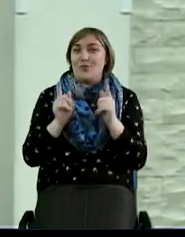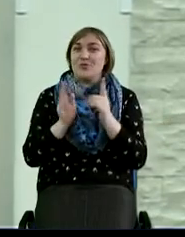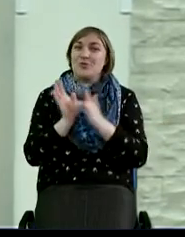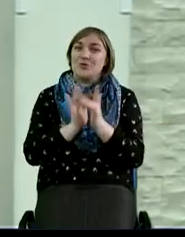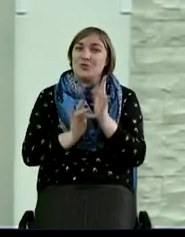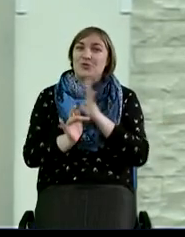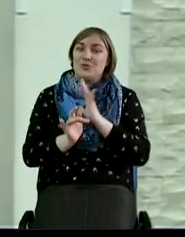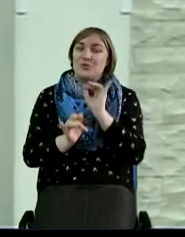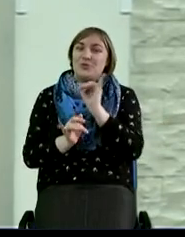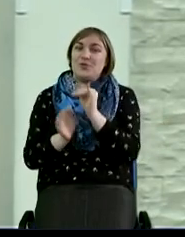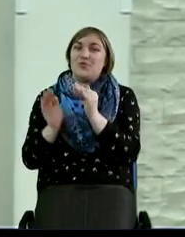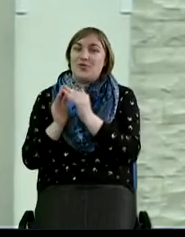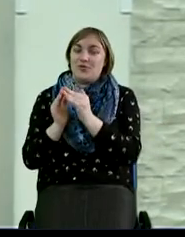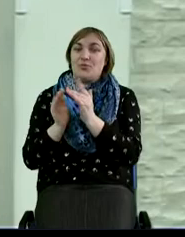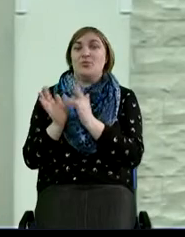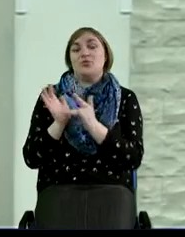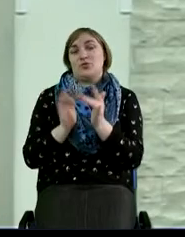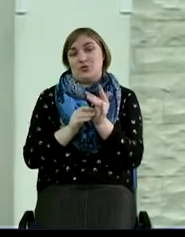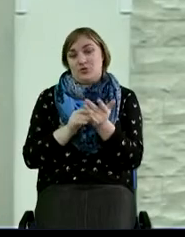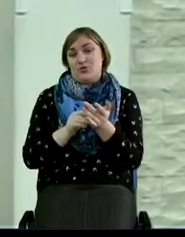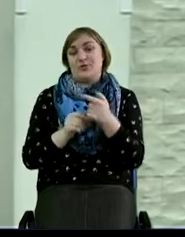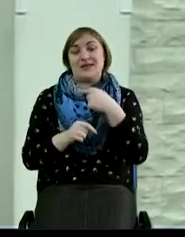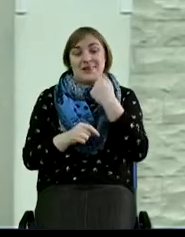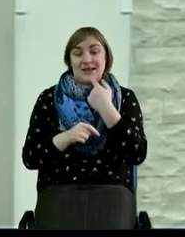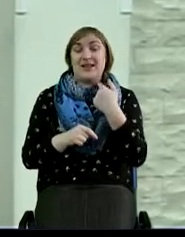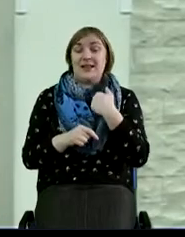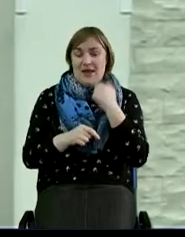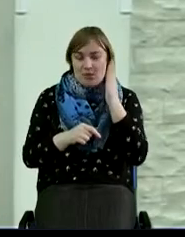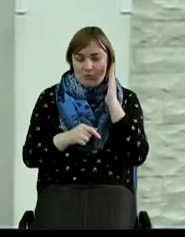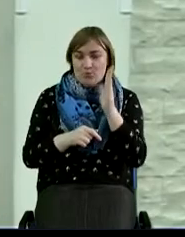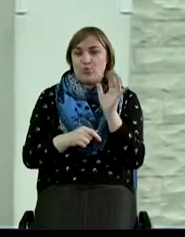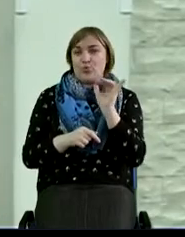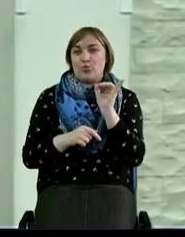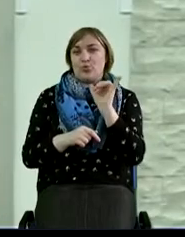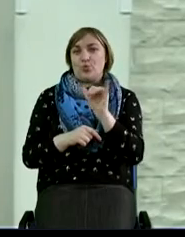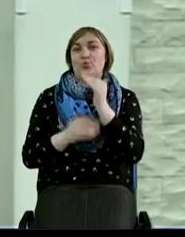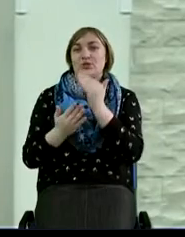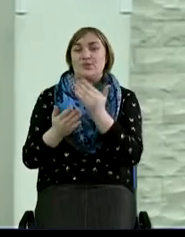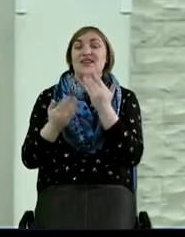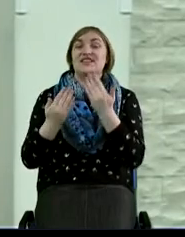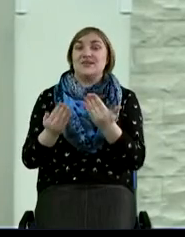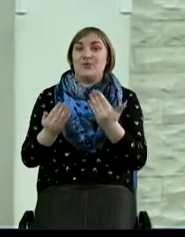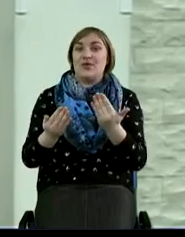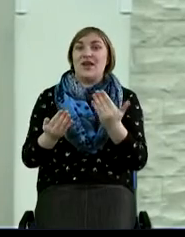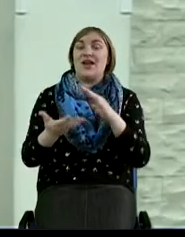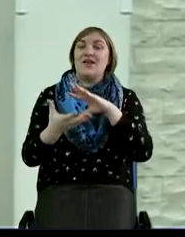находился в ее доме, Иисус Христос. И Иисус сказал, я буду у тебя сегодня. И в результате от этой благой